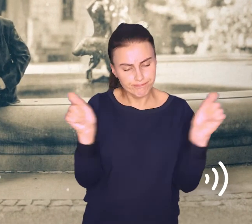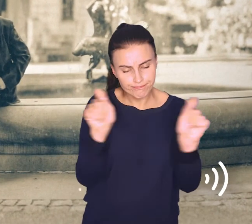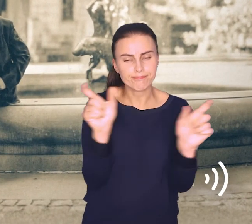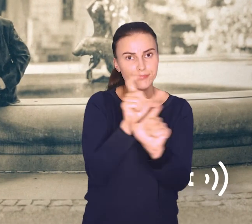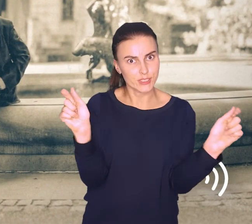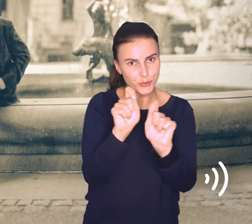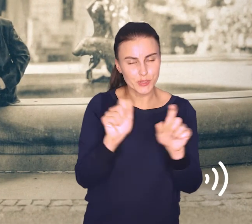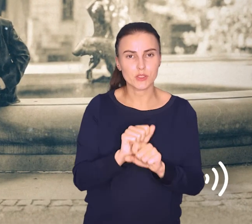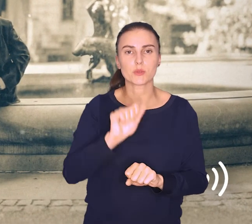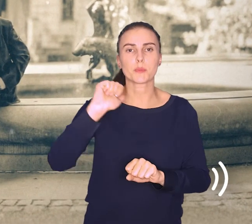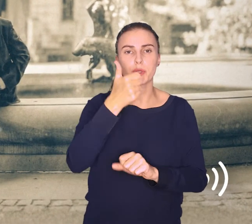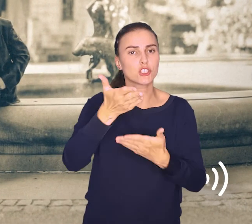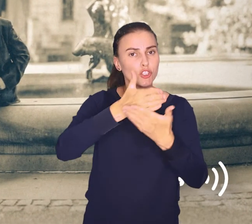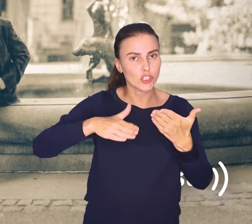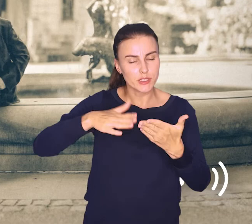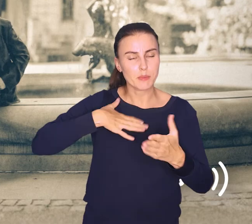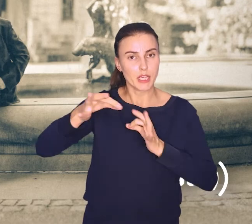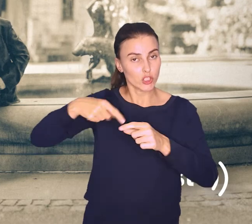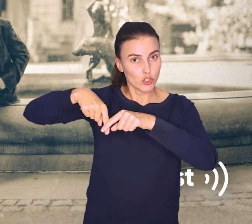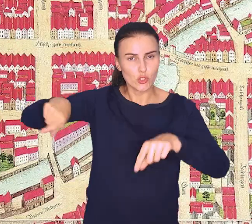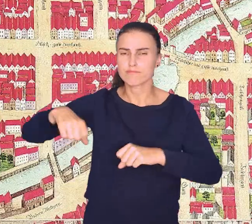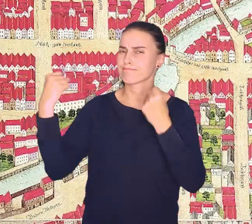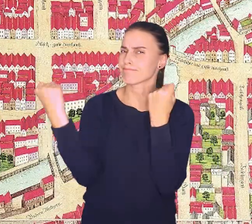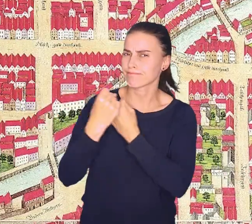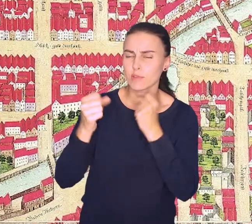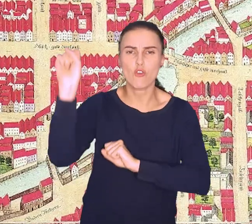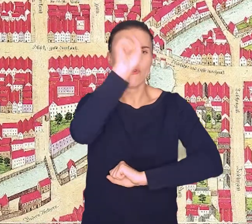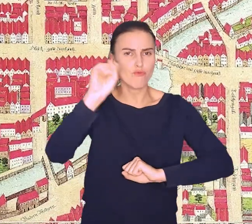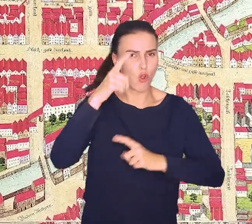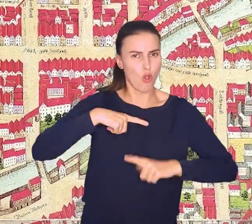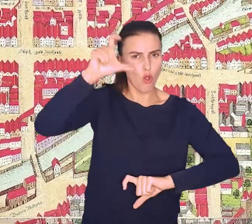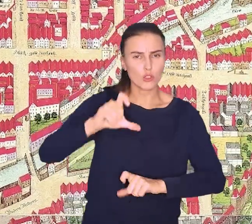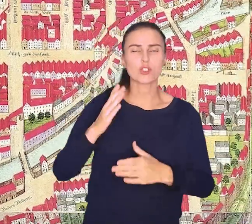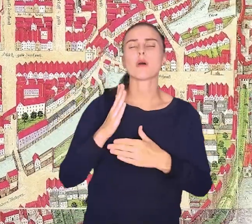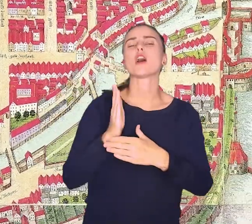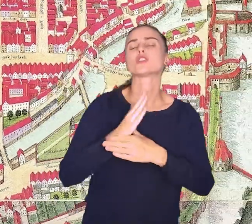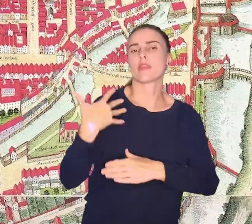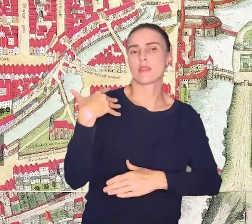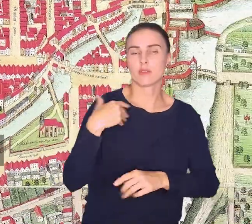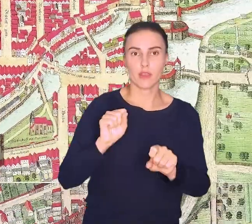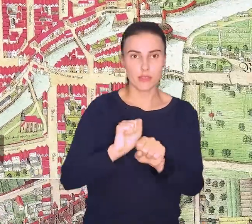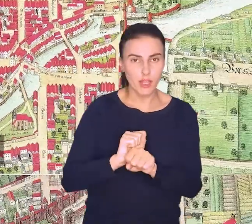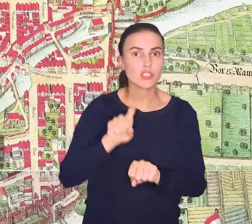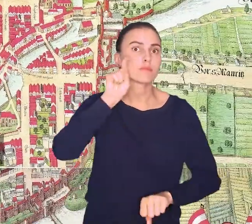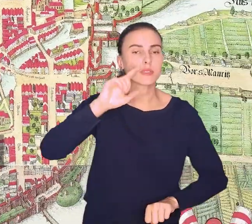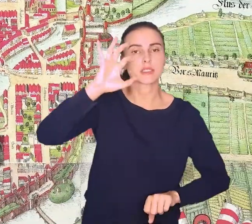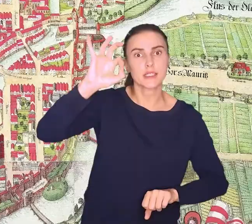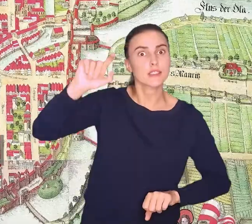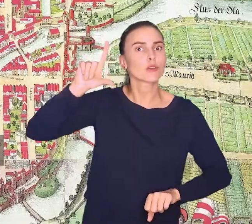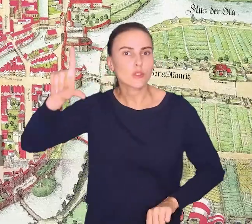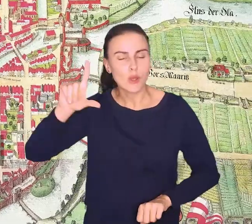pierwszym odcinku historia Piotra Włostowica, najpotężniejszego wrocławianina średniowiecza i agenta